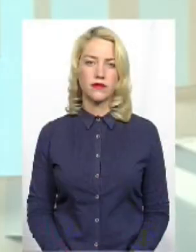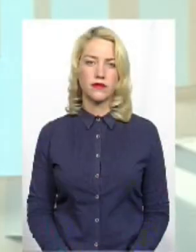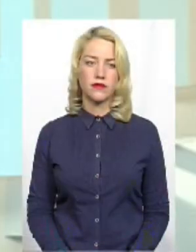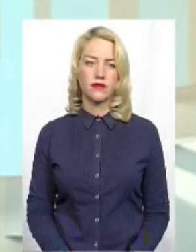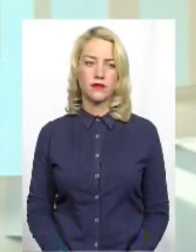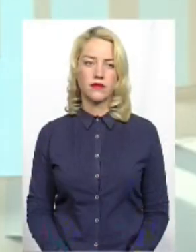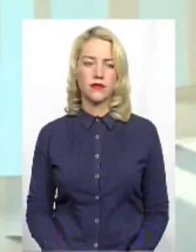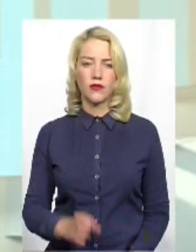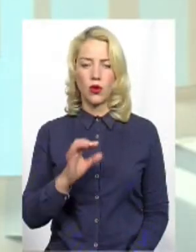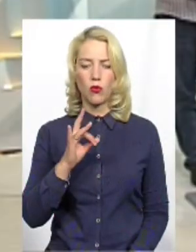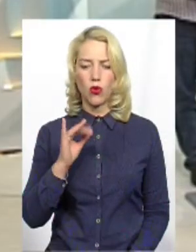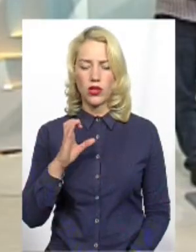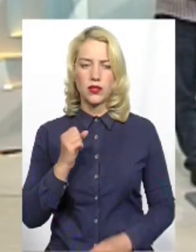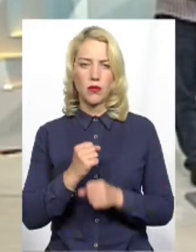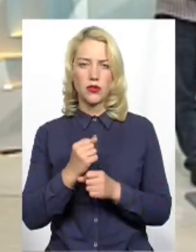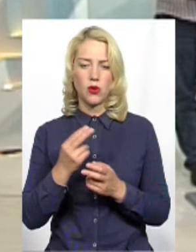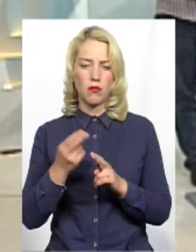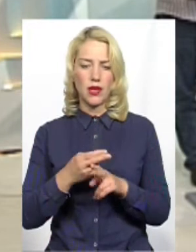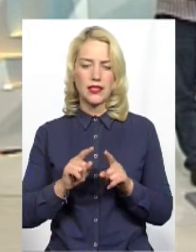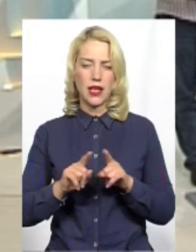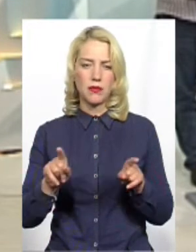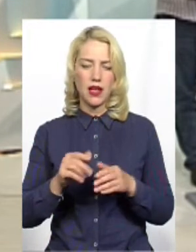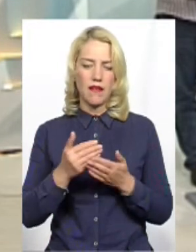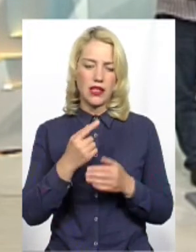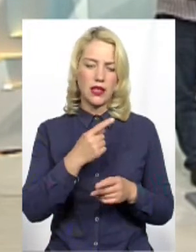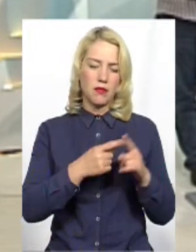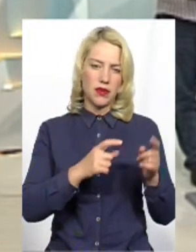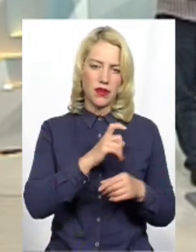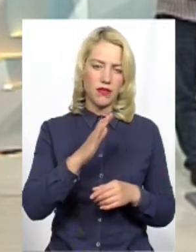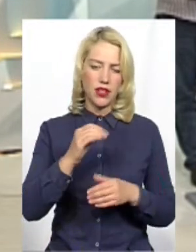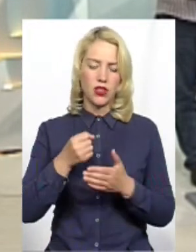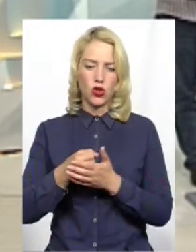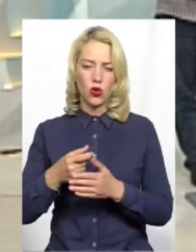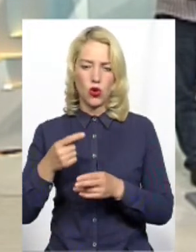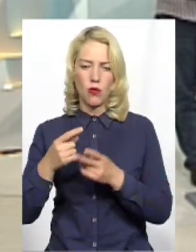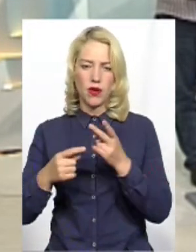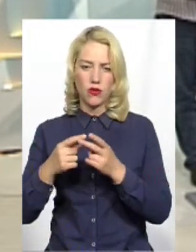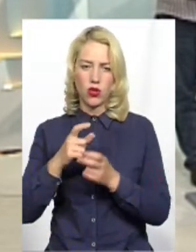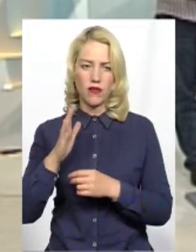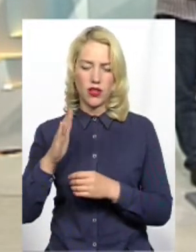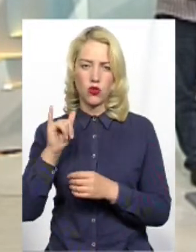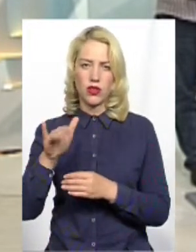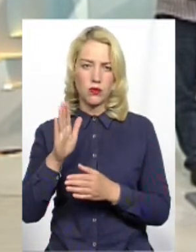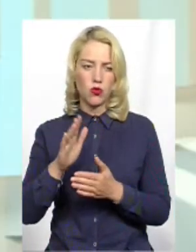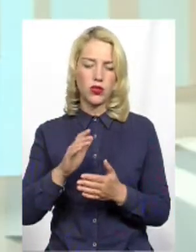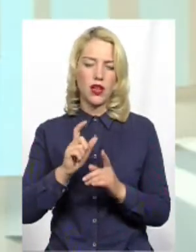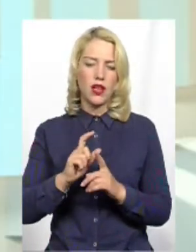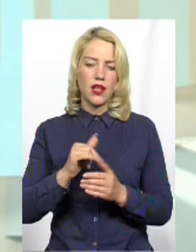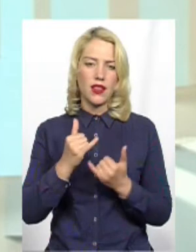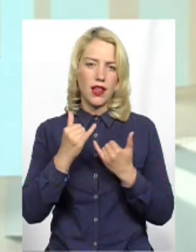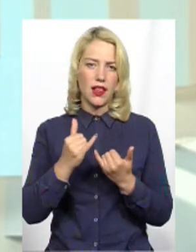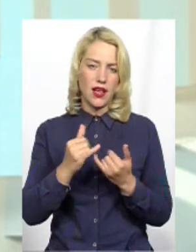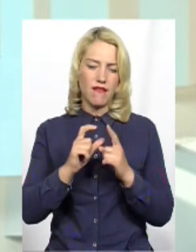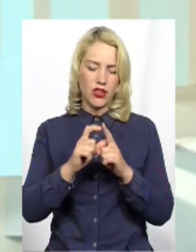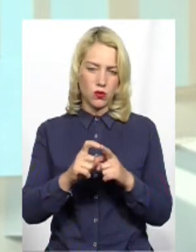Пане Борисе, працюємо без агітації від пів хвилини до півтори хвилини У вас буде для відповідей на запитання Загалом для нашого спілкування відводиться